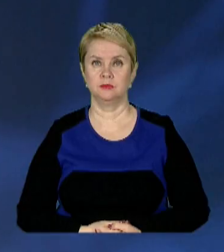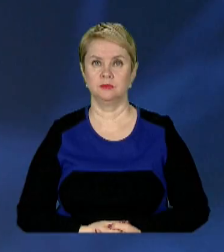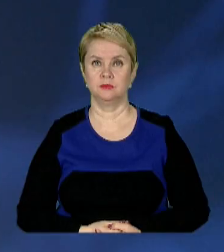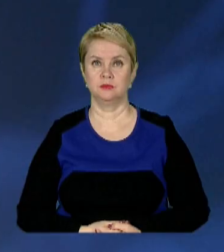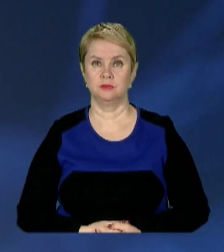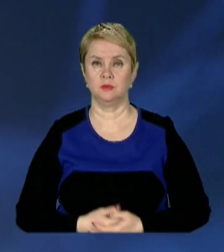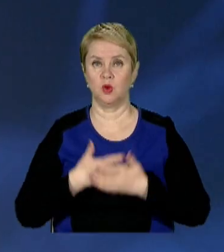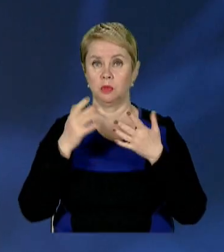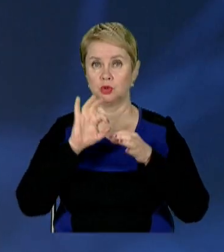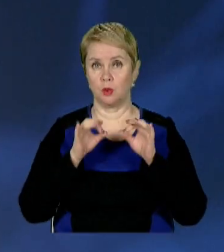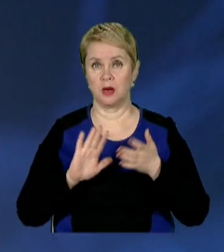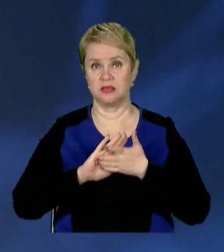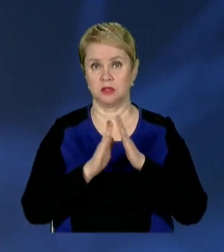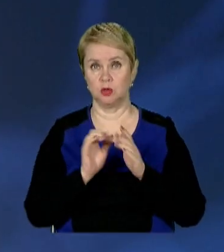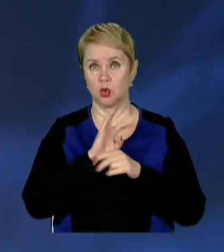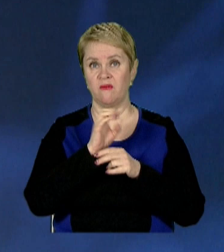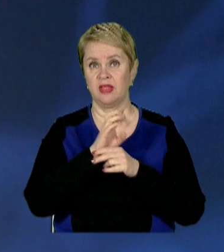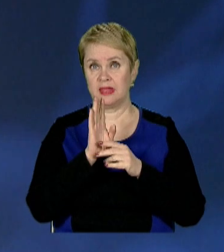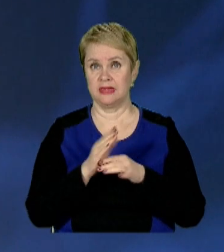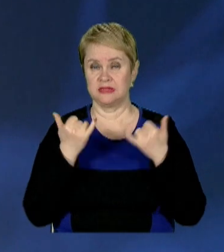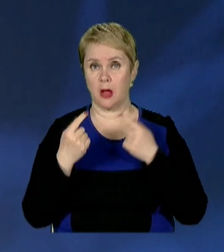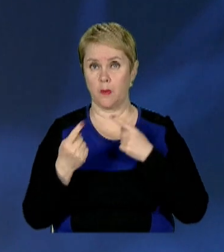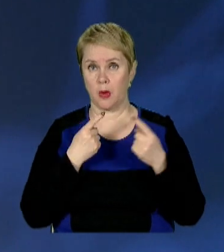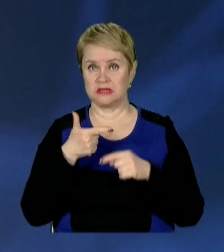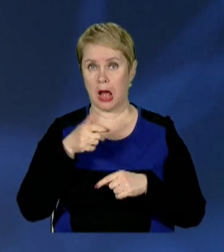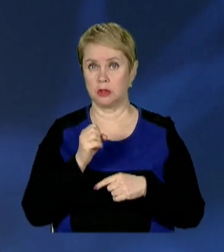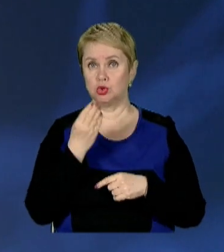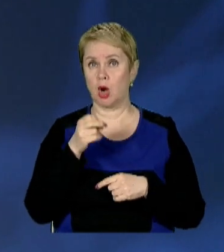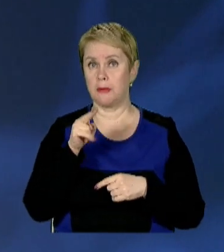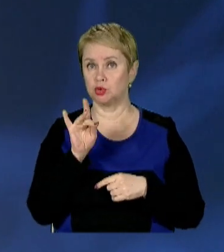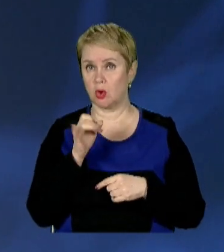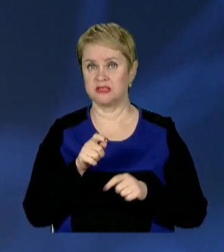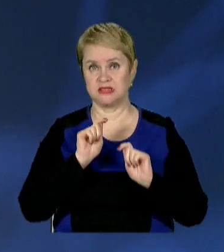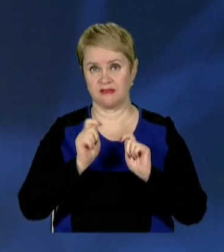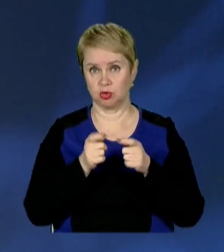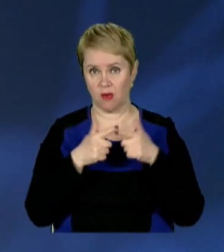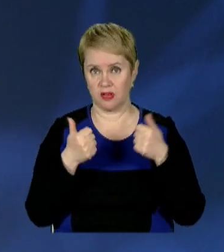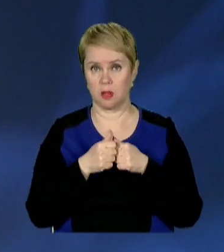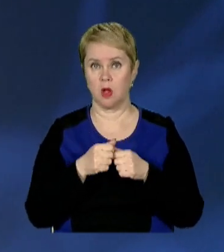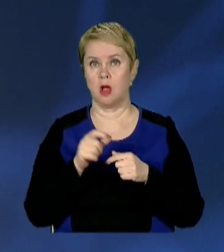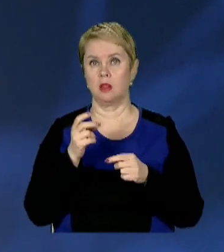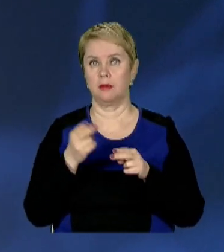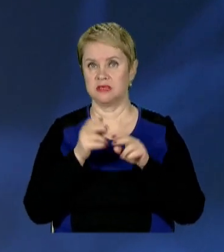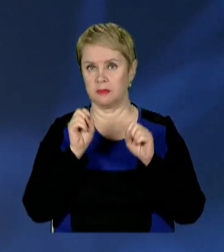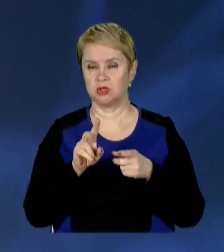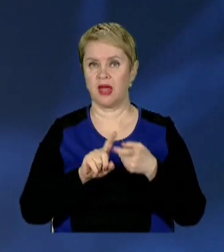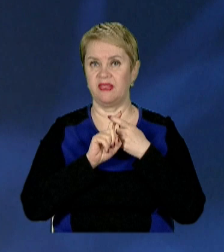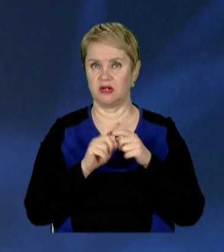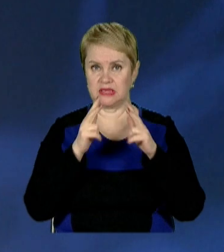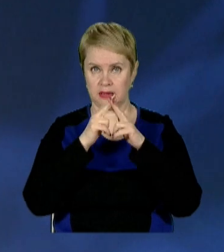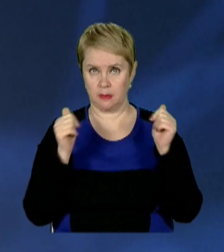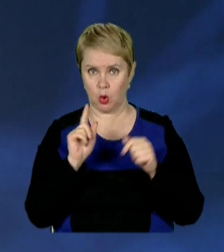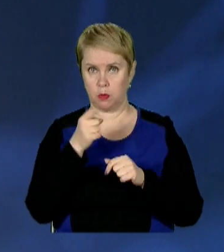І більш детально про ситуацію з ковід-19. Зараз поговоримо з Галиною Шамичковою, завідувачкою відділення особливо небезпечних інфекцій